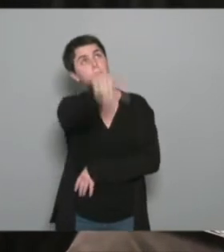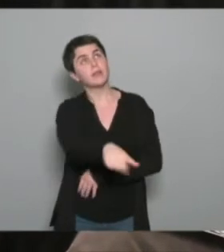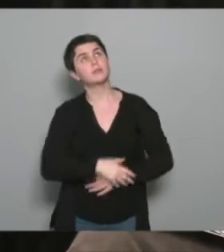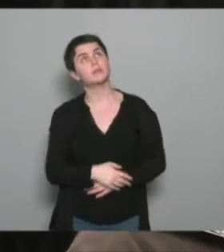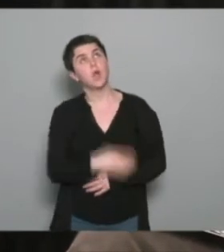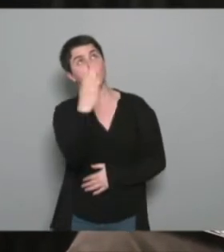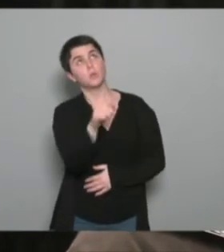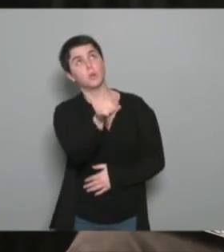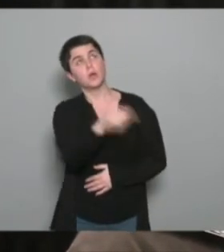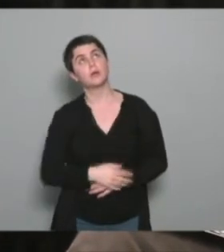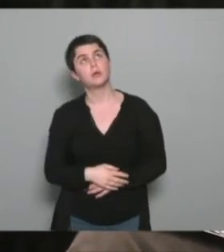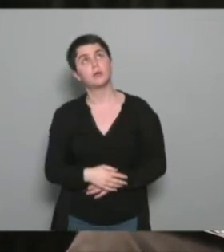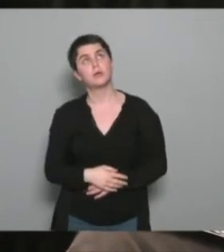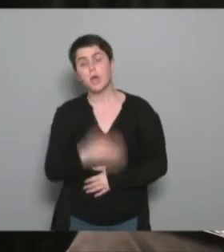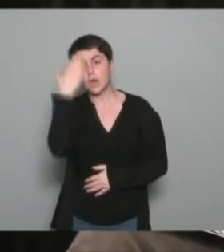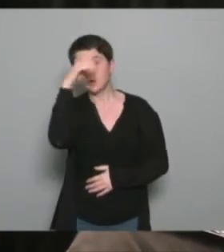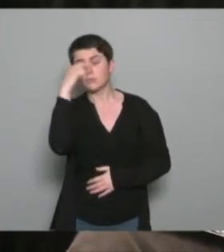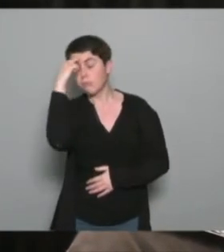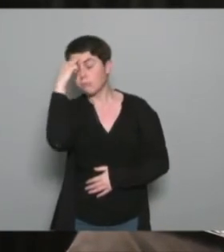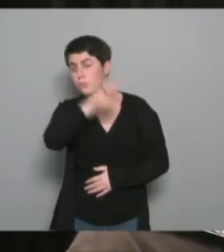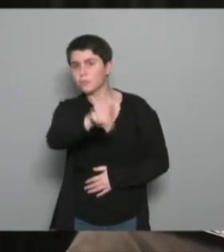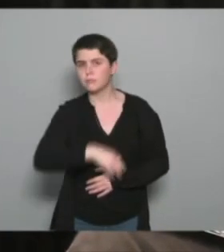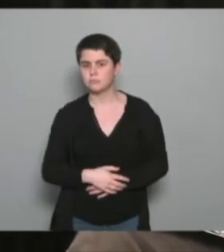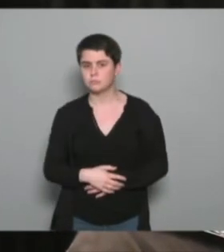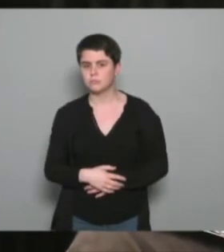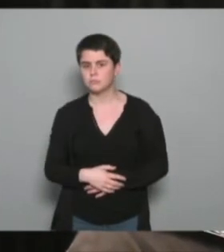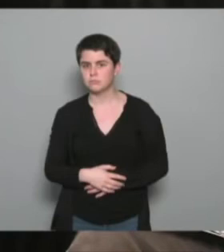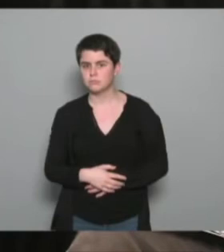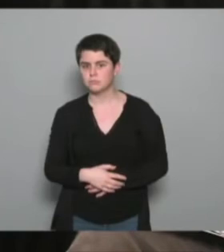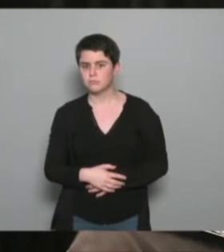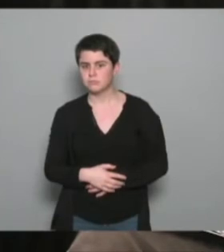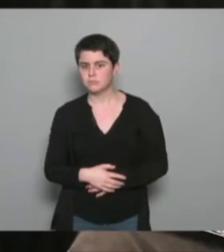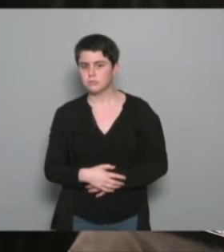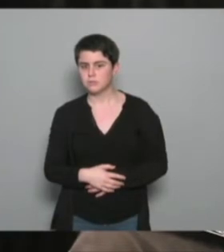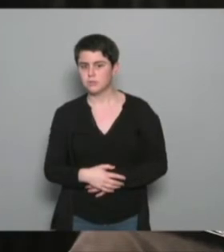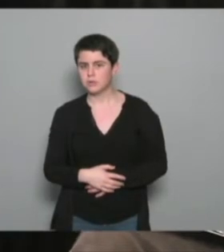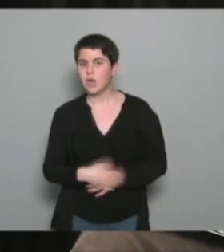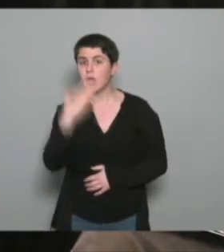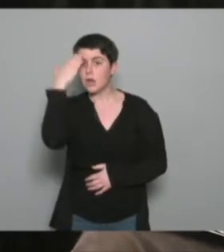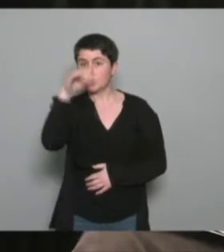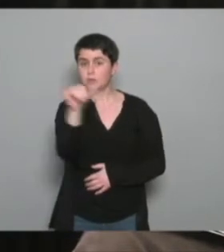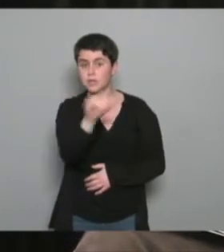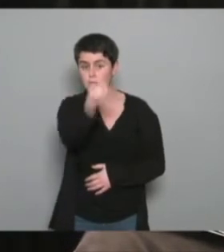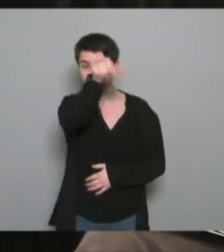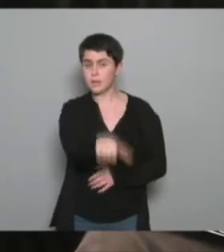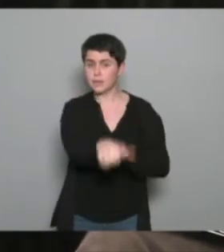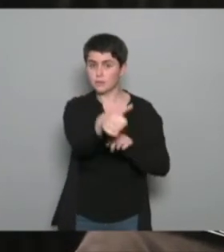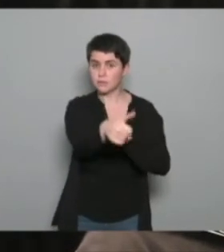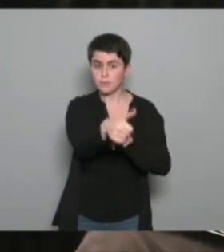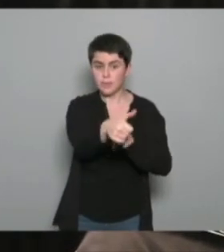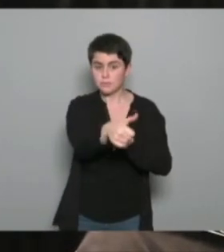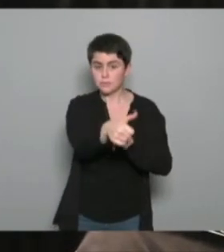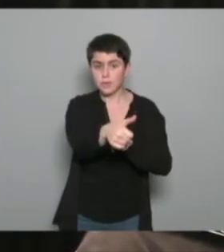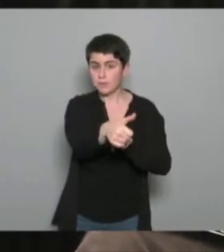ne me pose pas la question de l'autre et bien l'autre c'est qui ? c'est celui qui va payer parce que ça va mobiliser des services pour venir me chercher